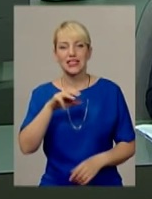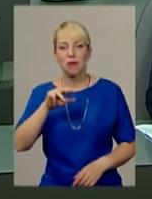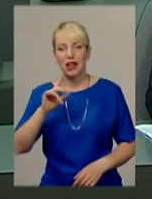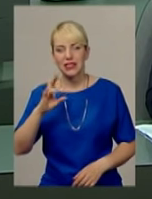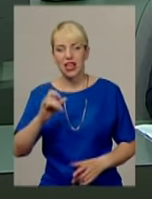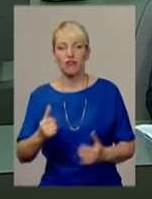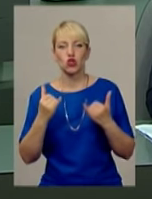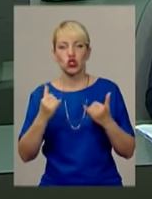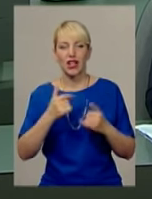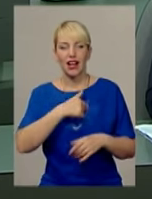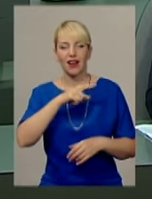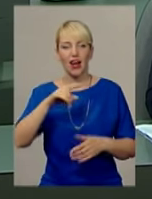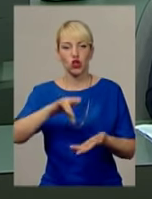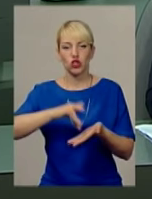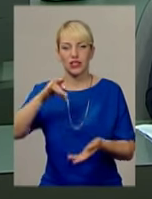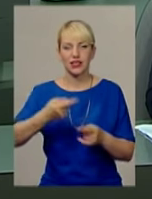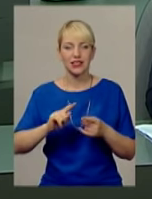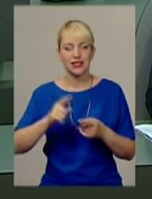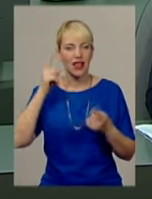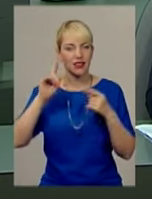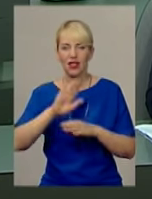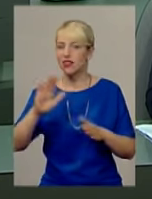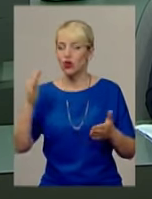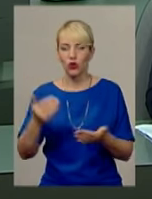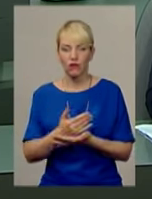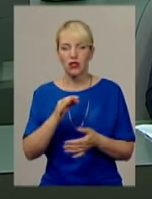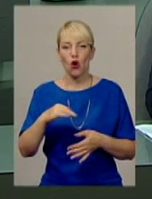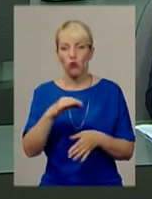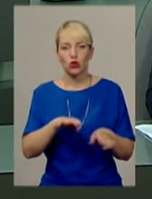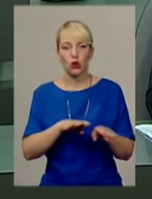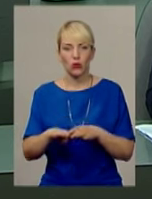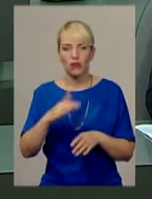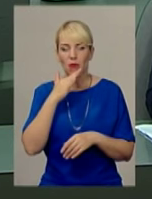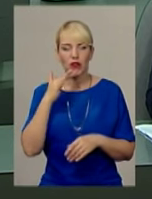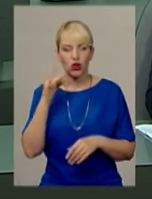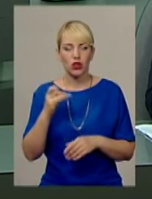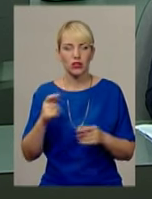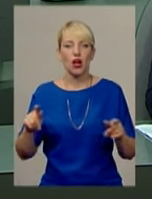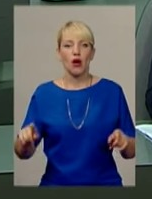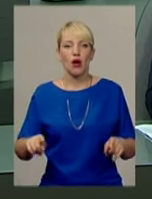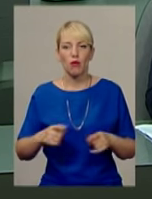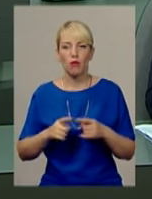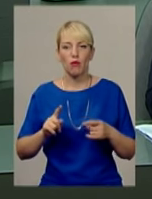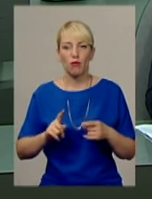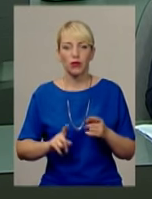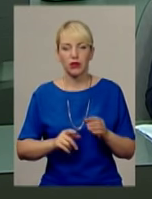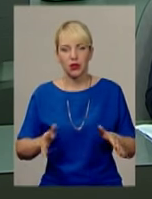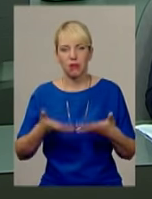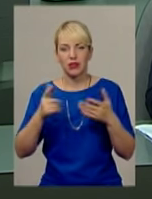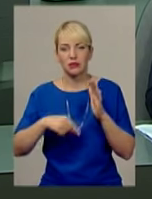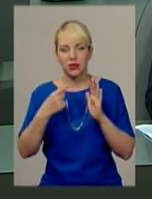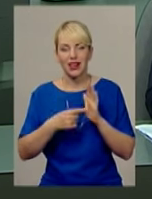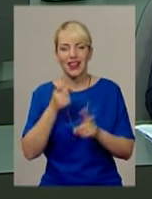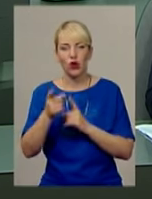сучасний кардіоцентр. Ідея не нова. На обласному рівні вже неодноразово порушувалося питання реорганізації провідного